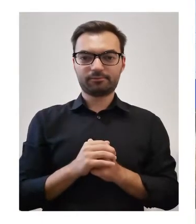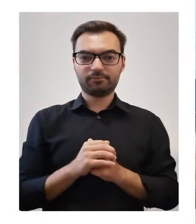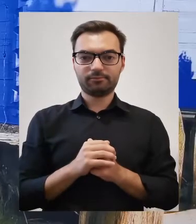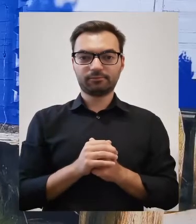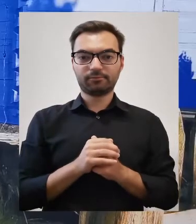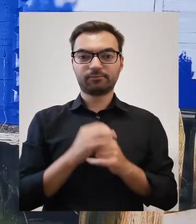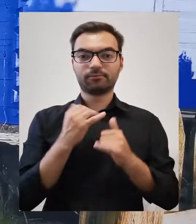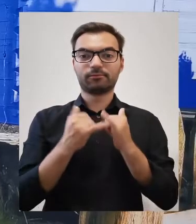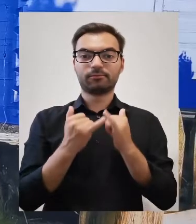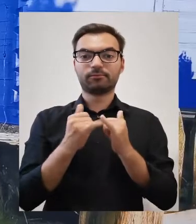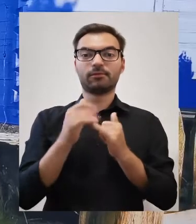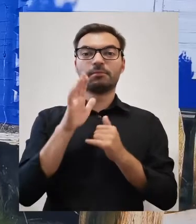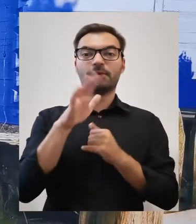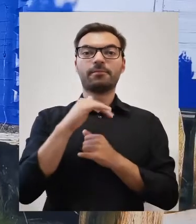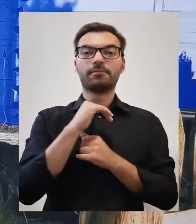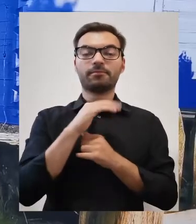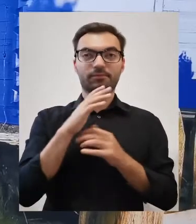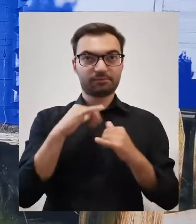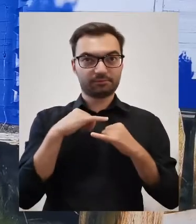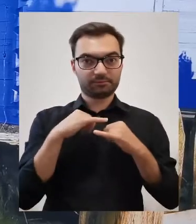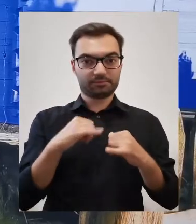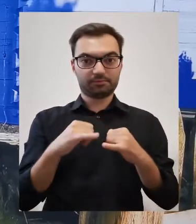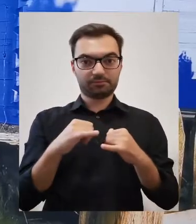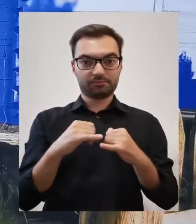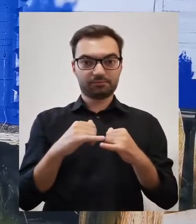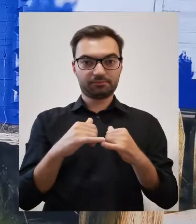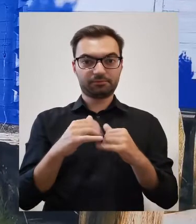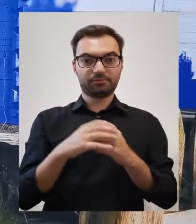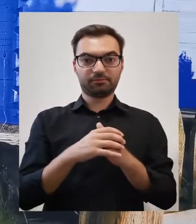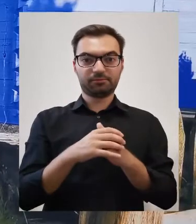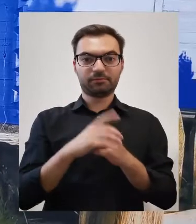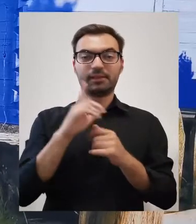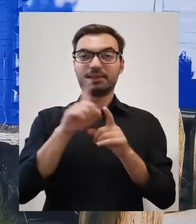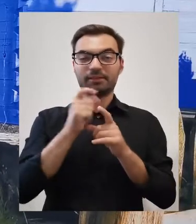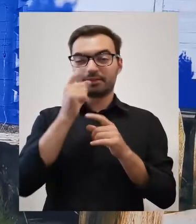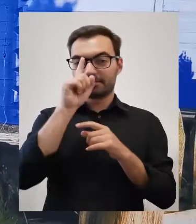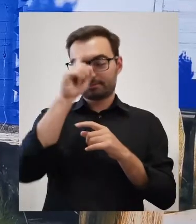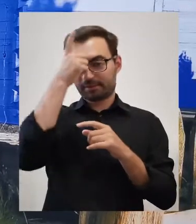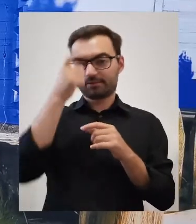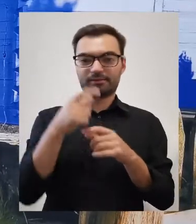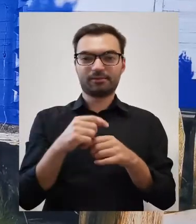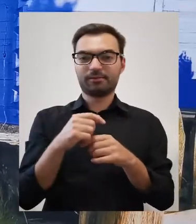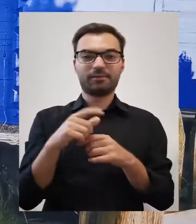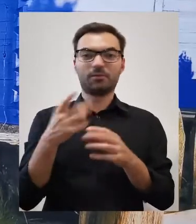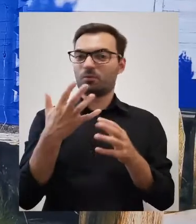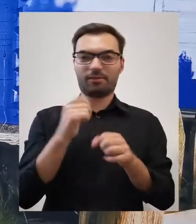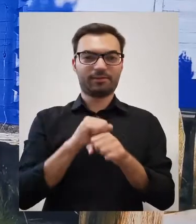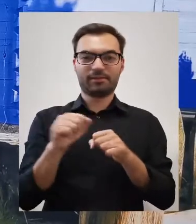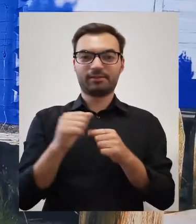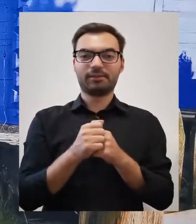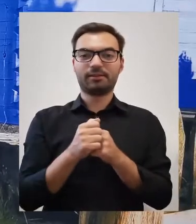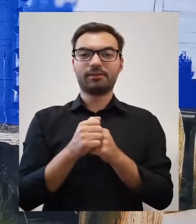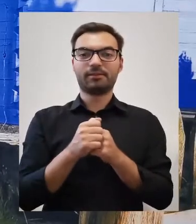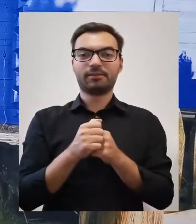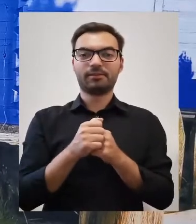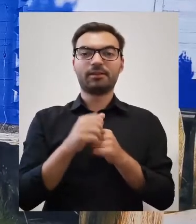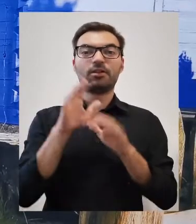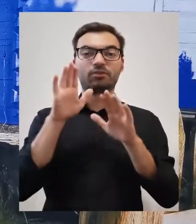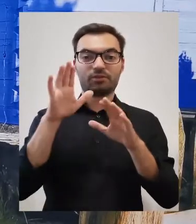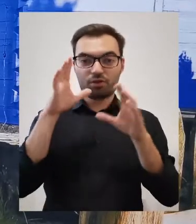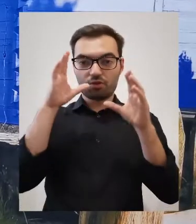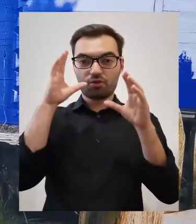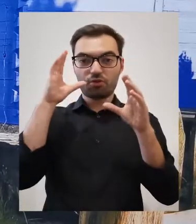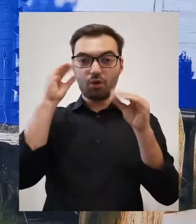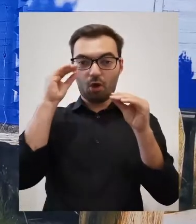Jeżeli ktoś z Państwa będzie miał dość odwagi i sprytu, bo to wcale nie jest taka prosta sprawa, by